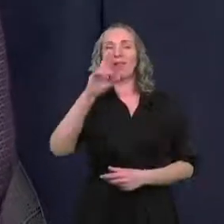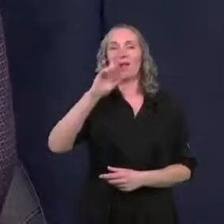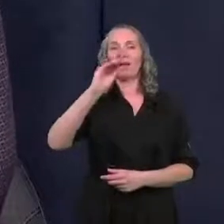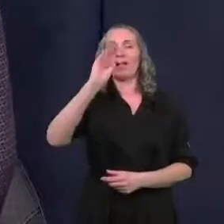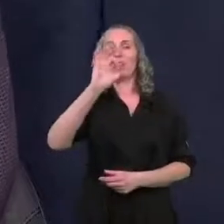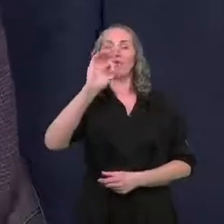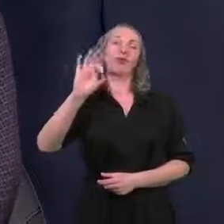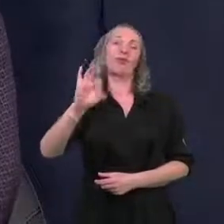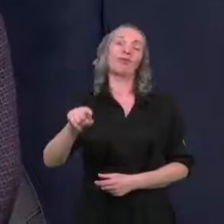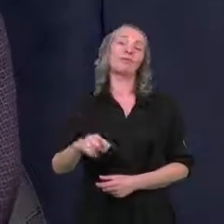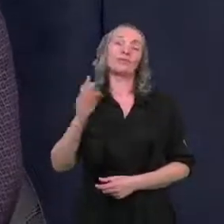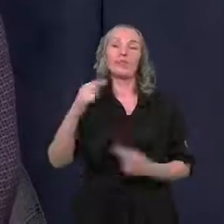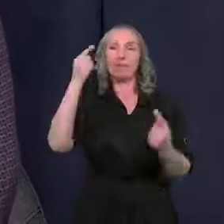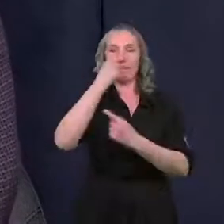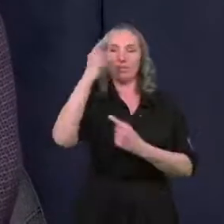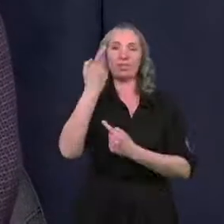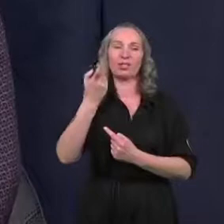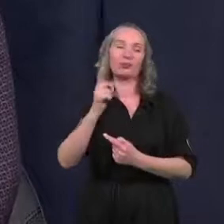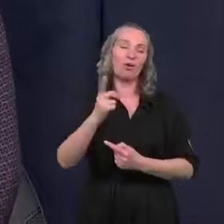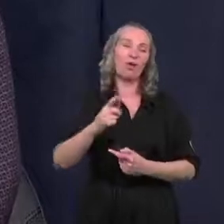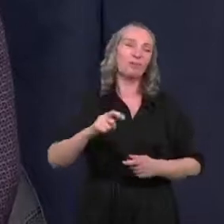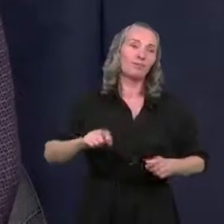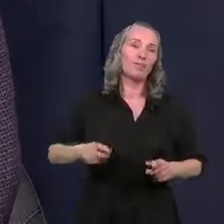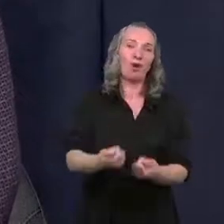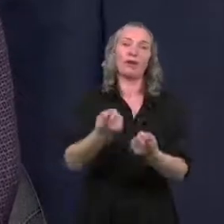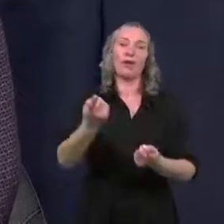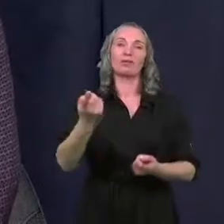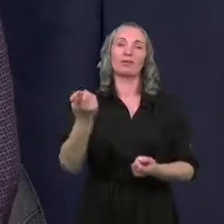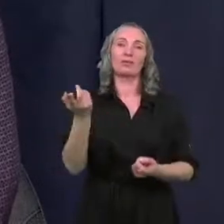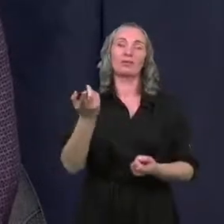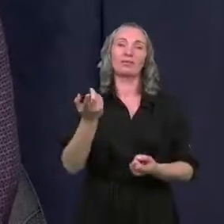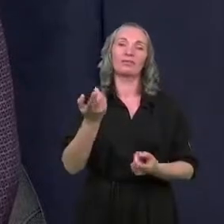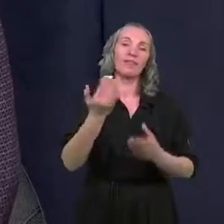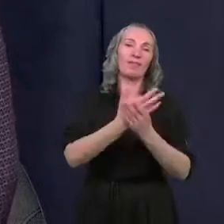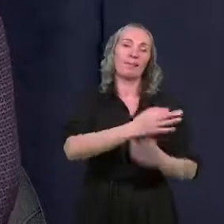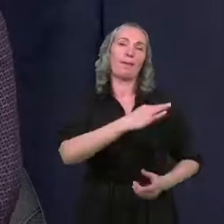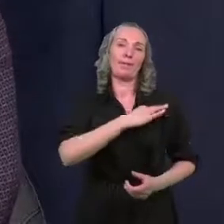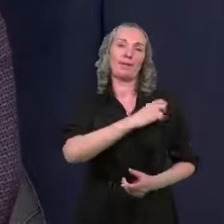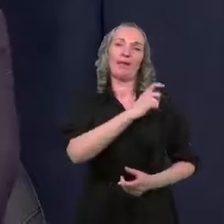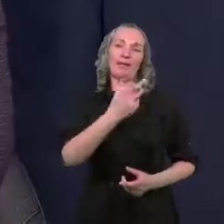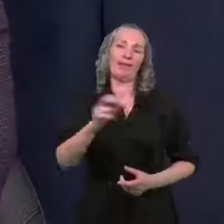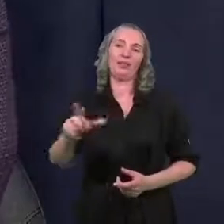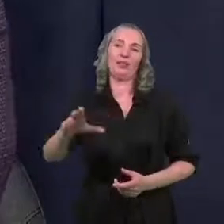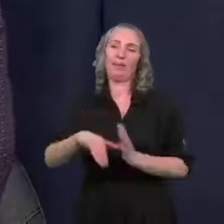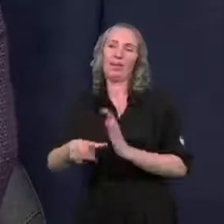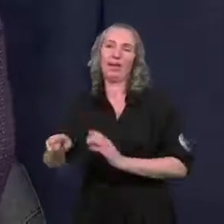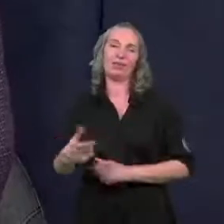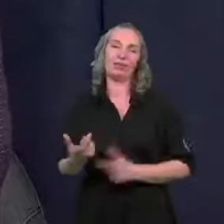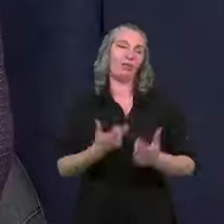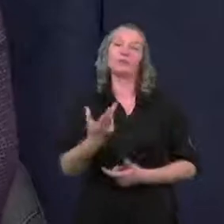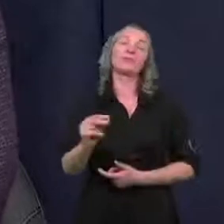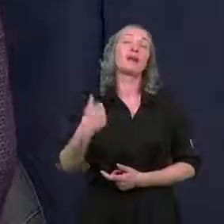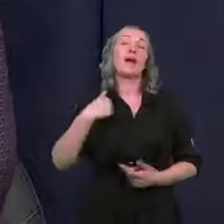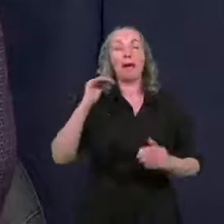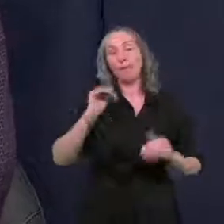no to myślę, że powinna to być inicjatywa raczej przedsiębiorcy prywatnego niż miasta. Ale być może, być